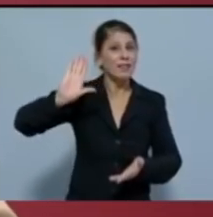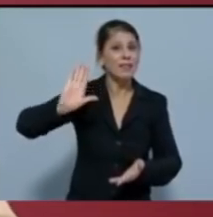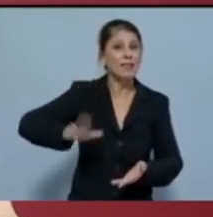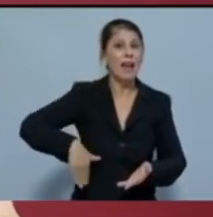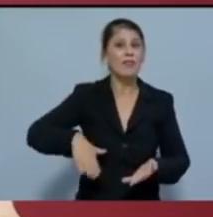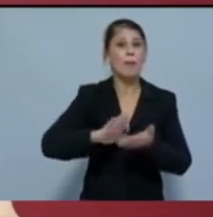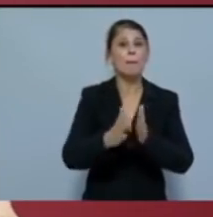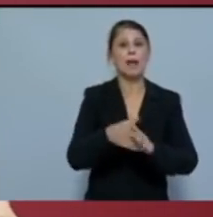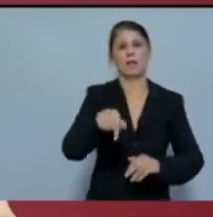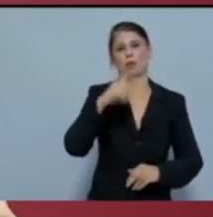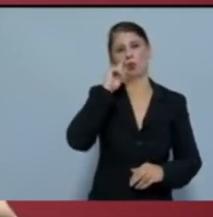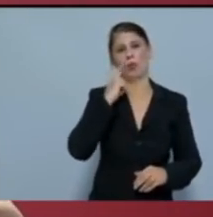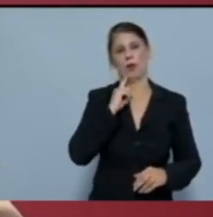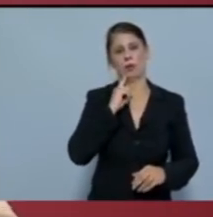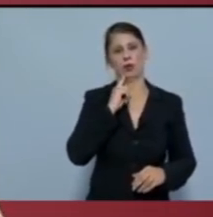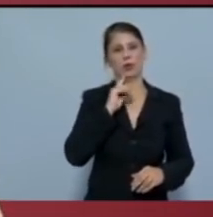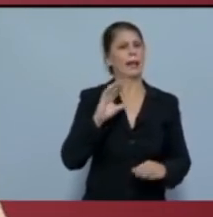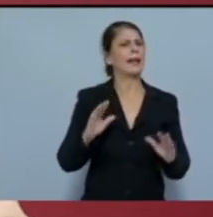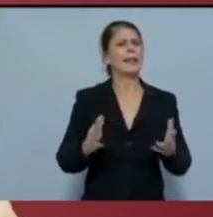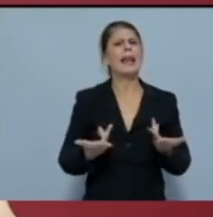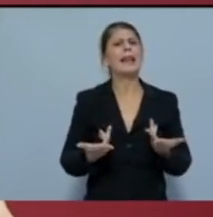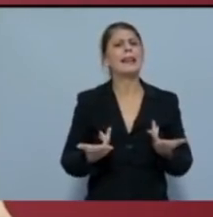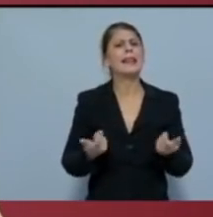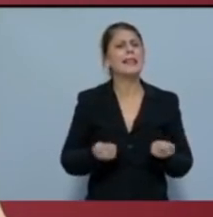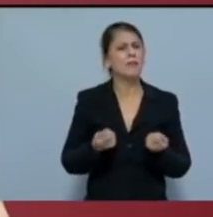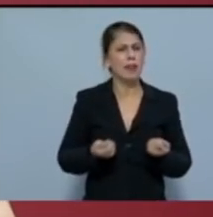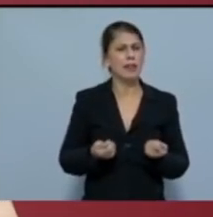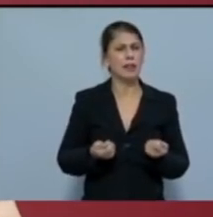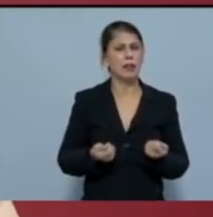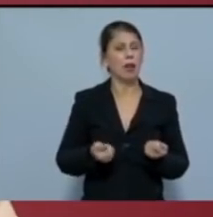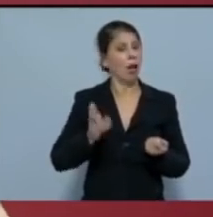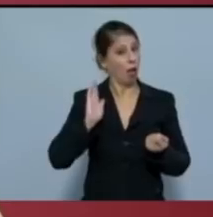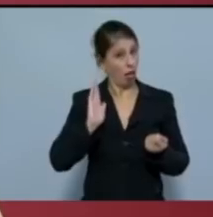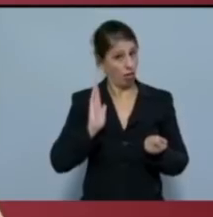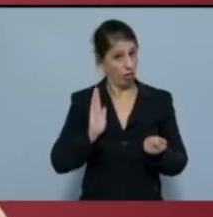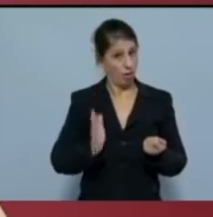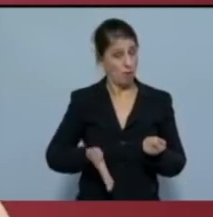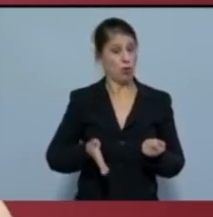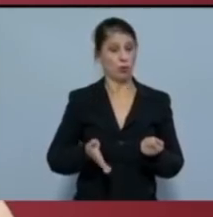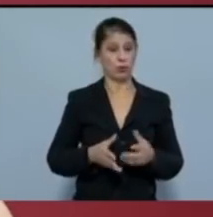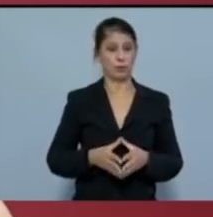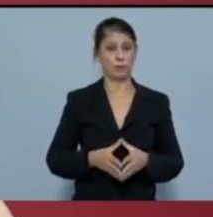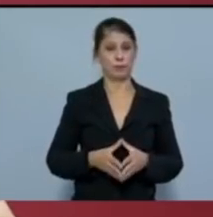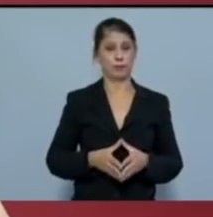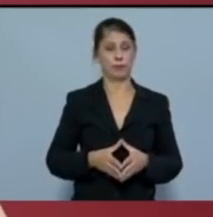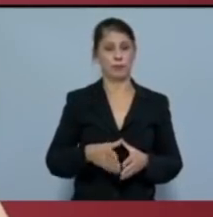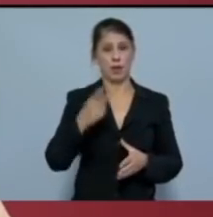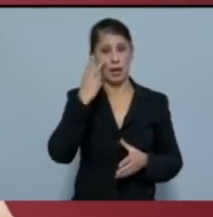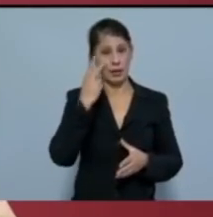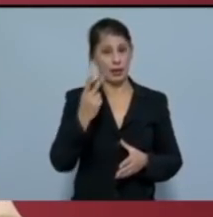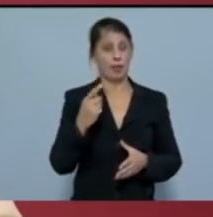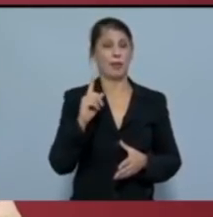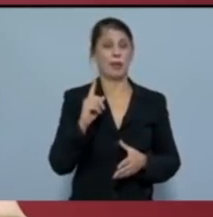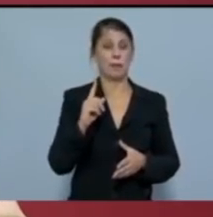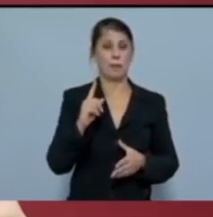πράξη του δράματος. Γιατί συμβαίνει, άραγε. Θα μπορούσε κανείς να δει όντως μια